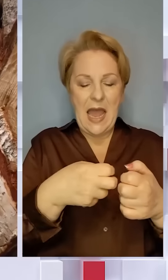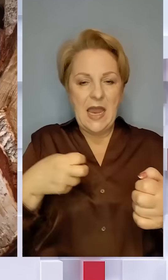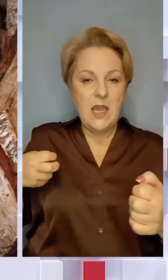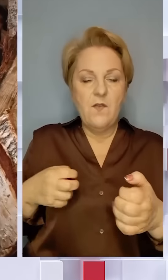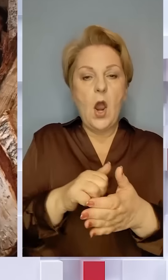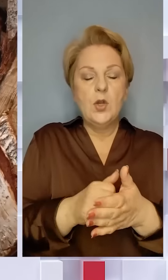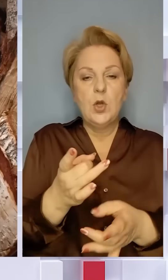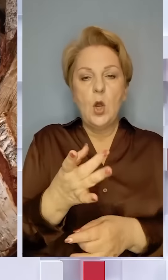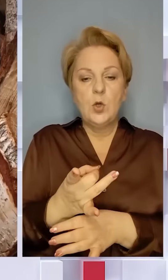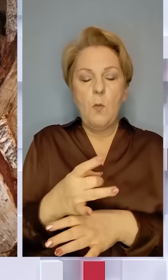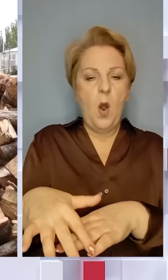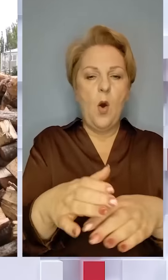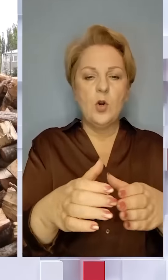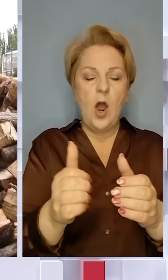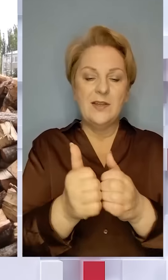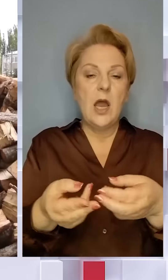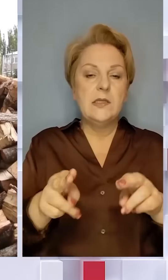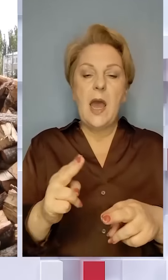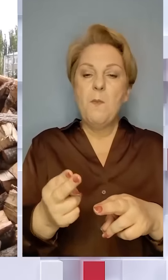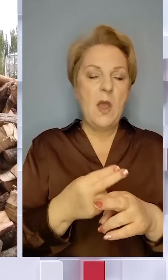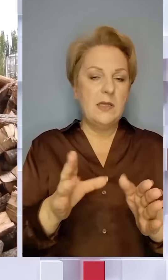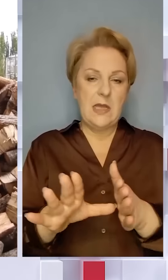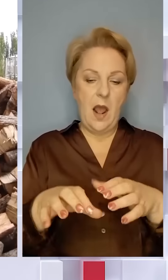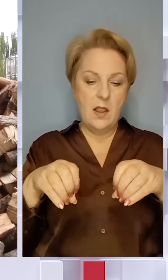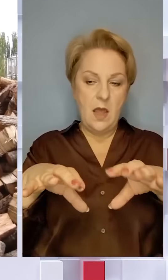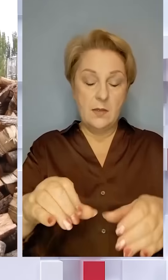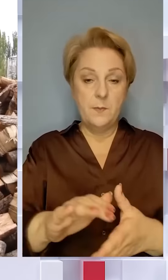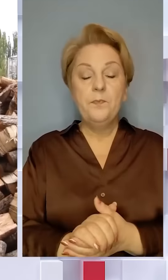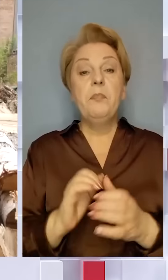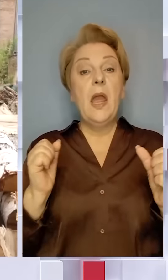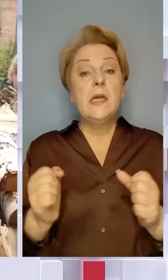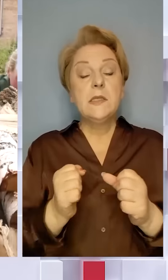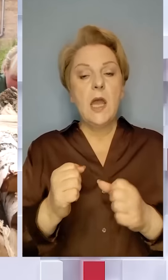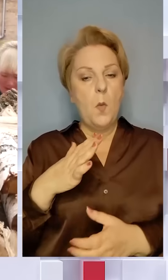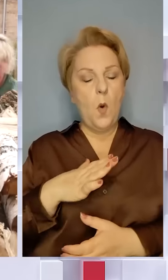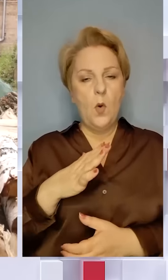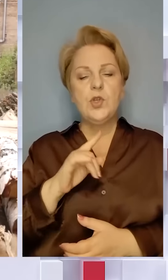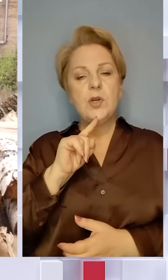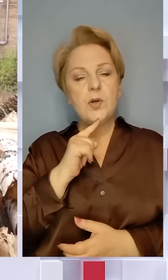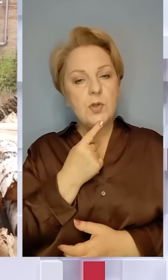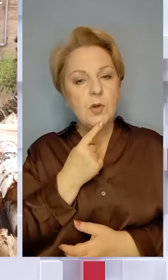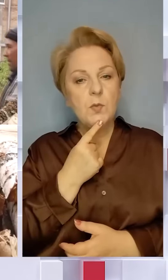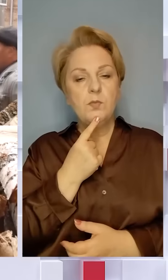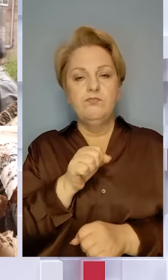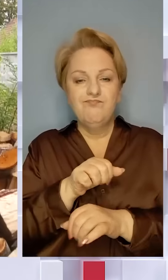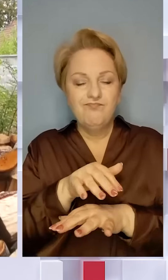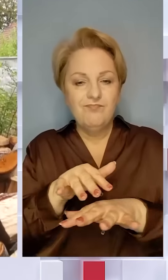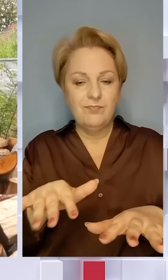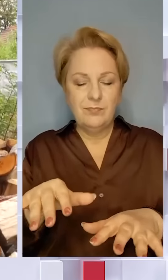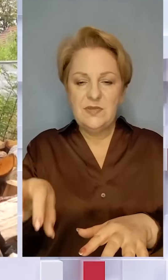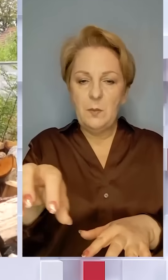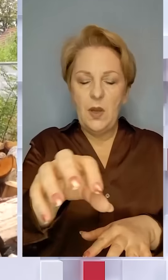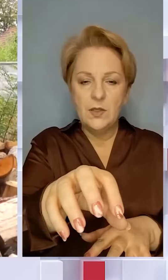через обстріли громада часто залишається без електрики. І оскільки зиму очікують непросту, розширяють мережу пунктів